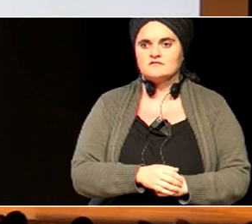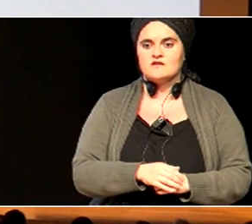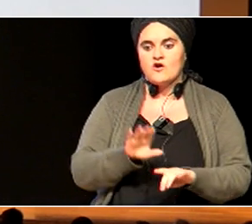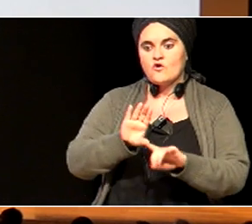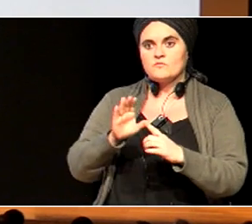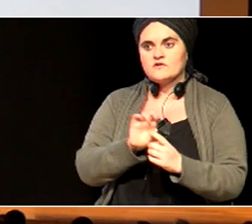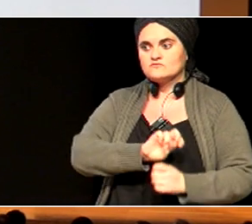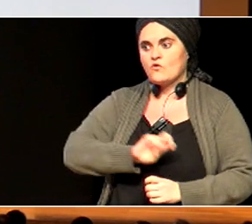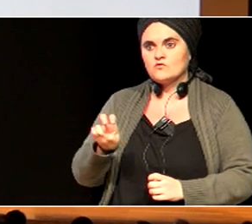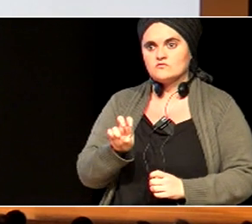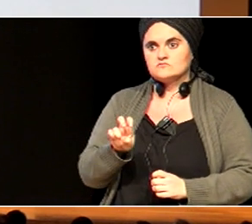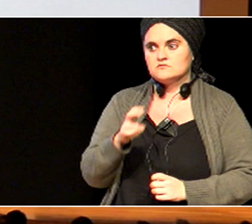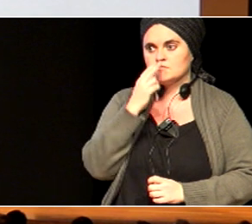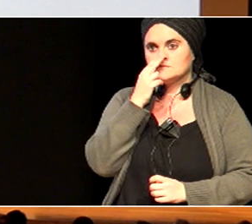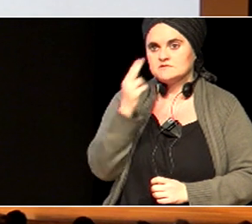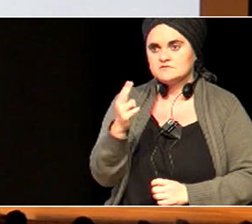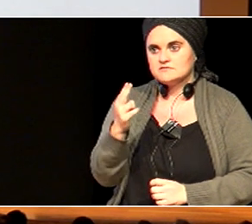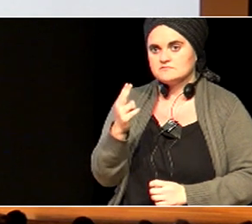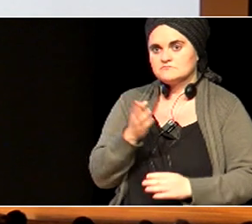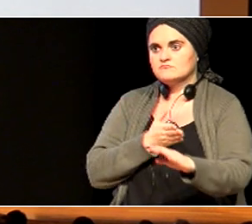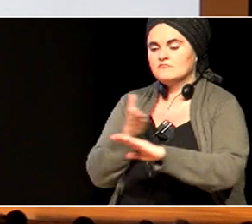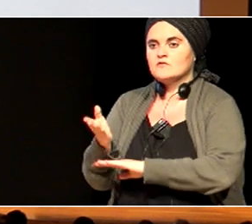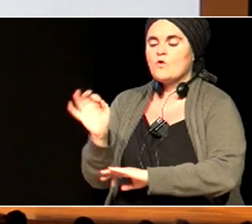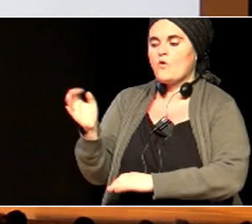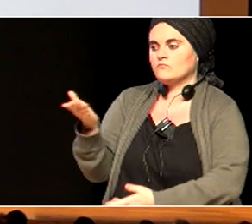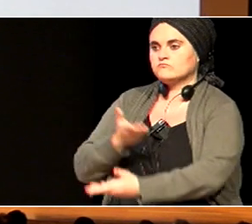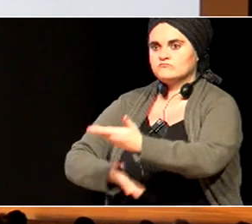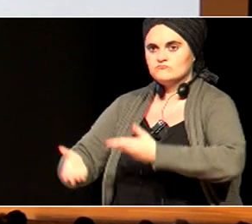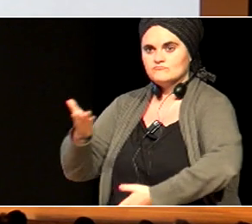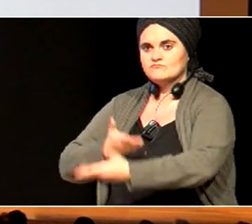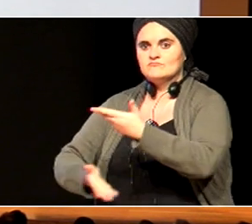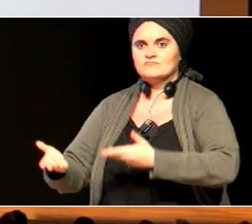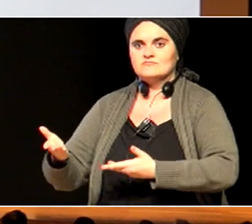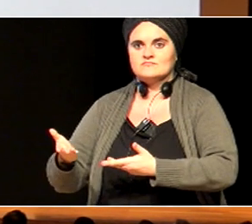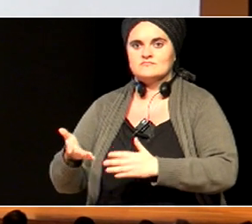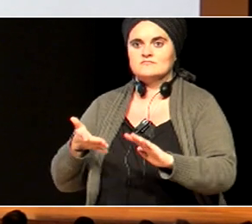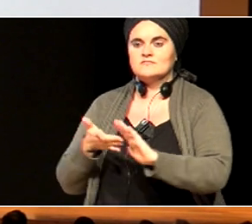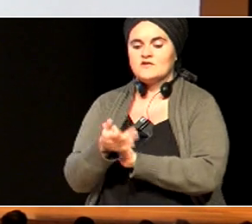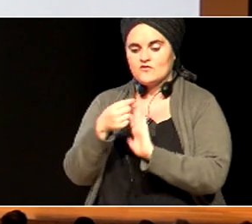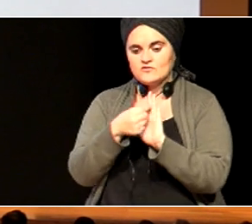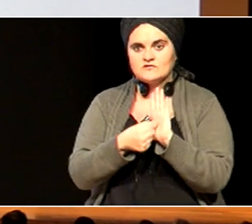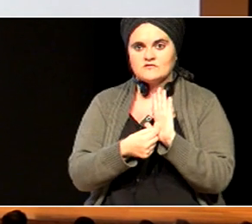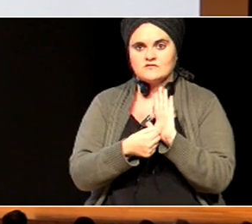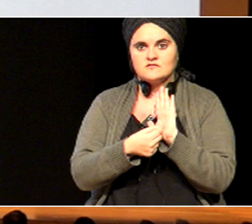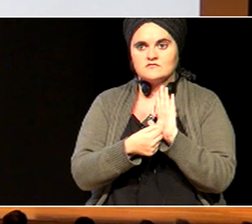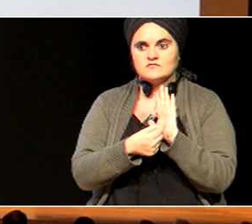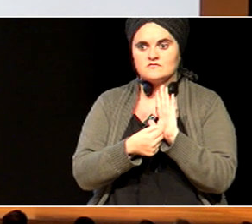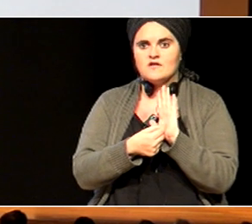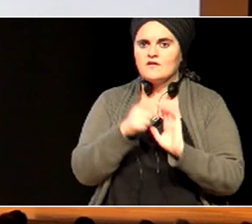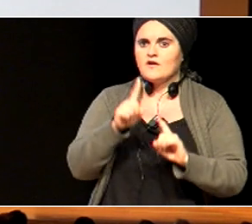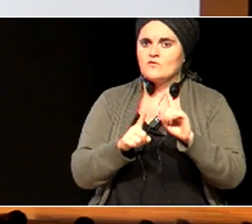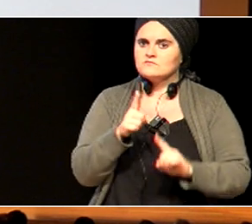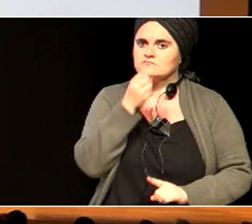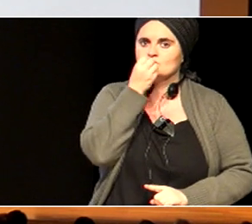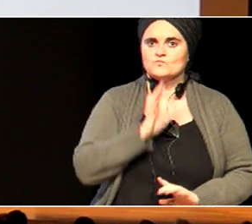joaten garenean, bizitake, edo elkartrukeak, egiten ditugunean, eta, dauzkagu unbaldintzak, batzuk, onak dira, batzuk,